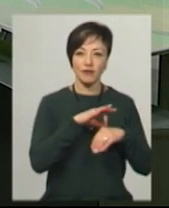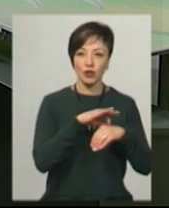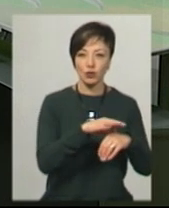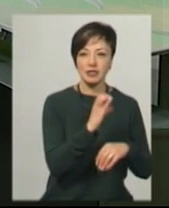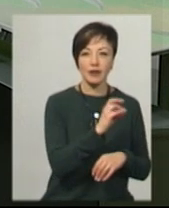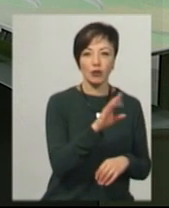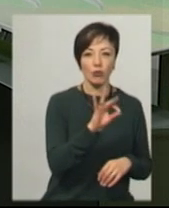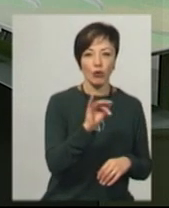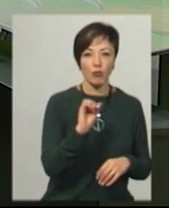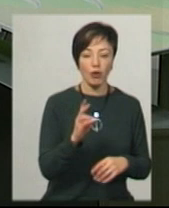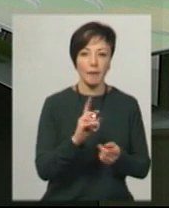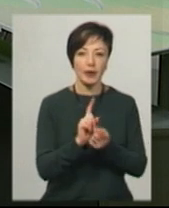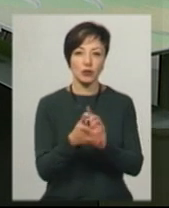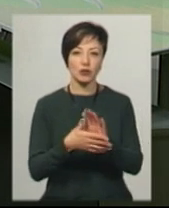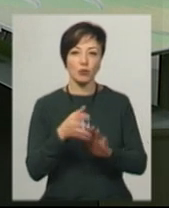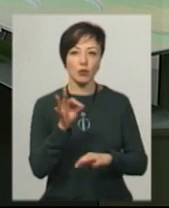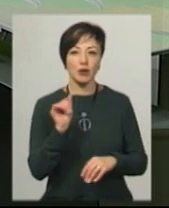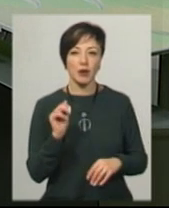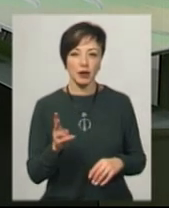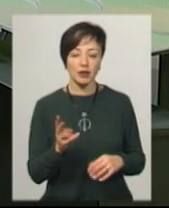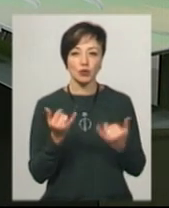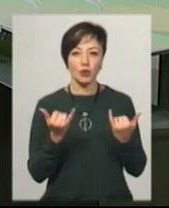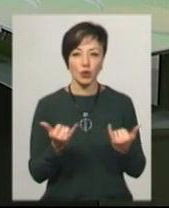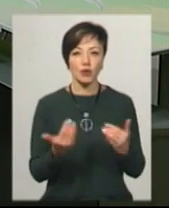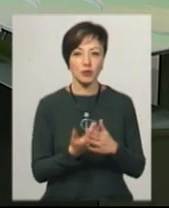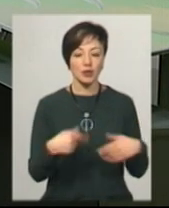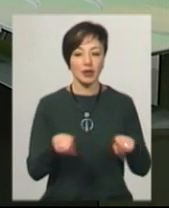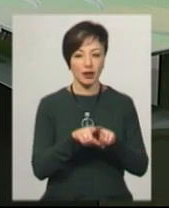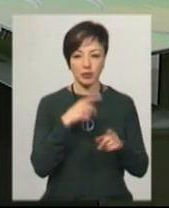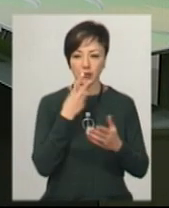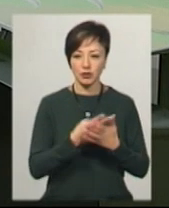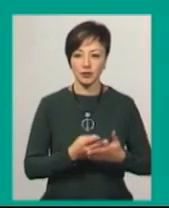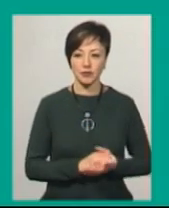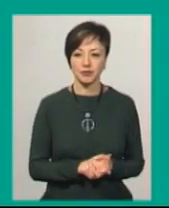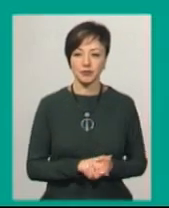Світлана Поробок та диктор жестової мови Ольга Рибак. Сьогодні у випуску ви побачите.